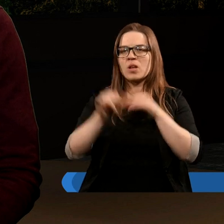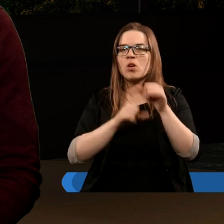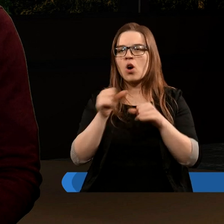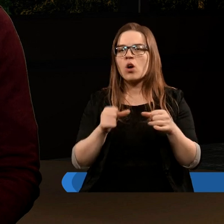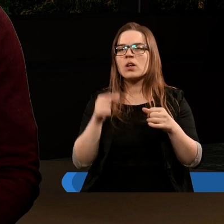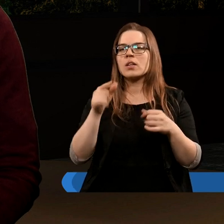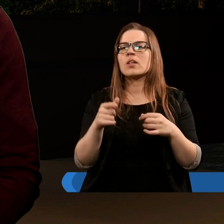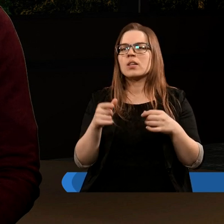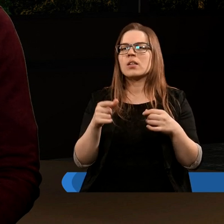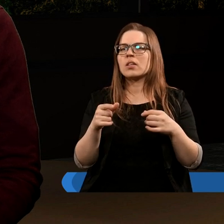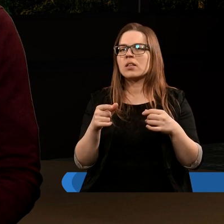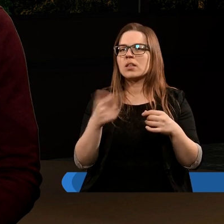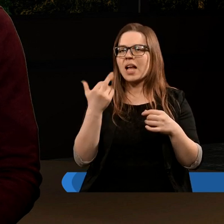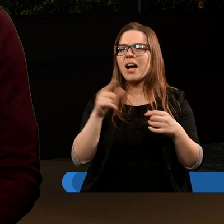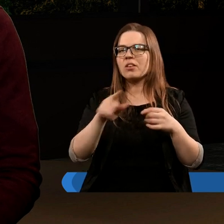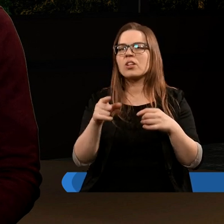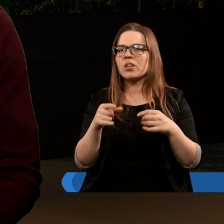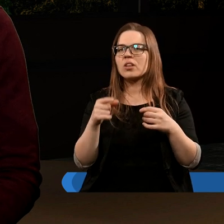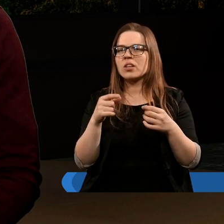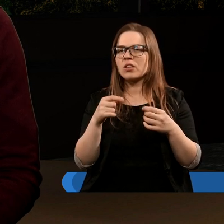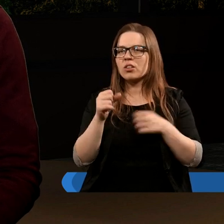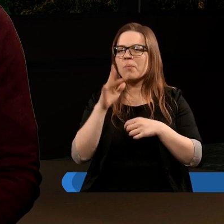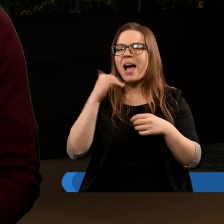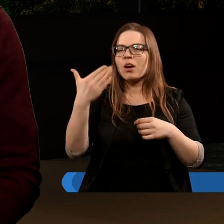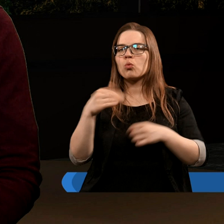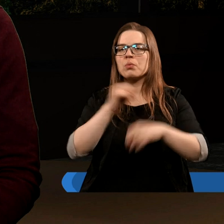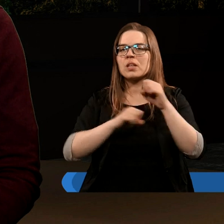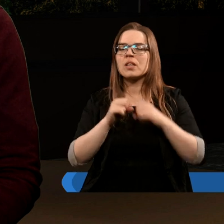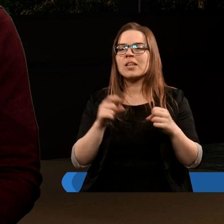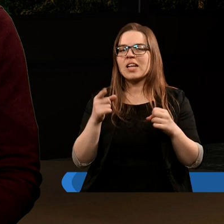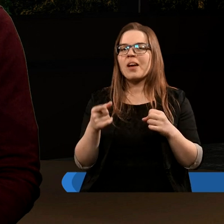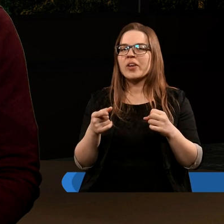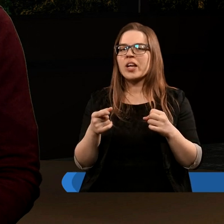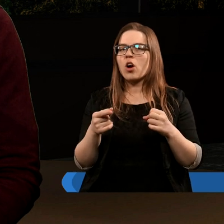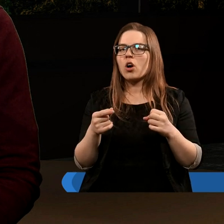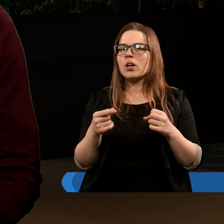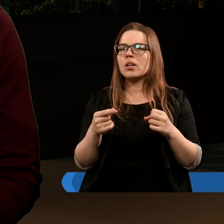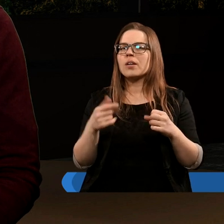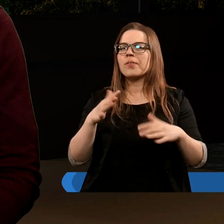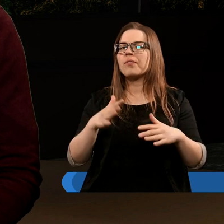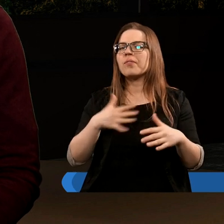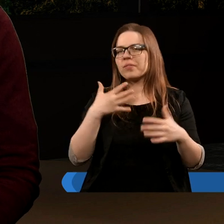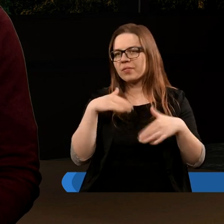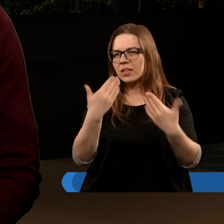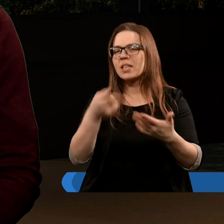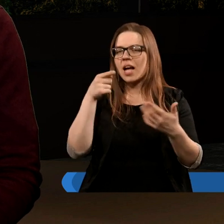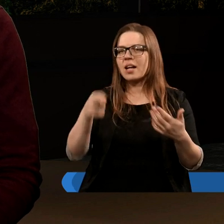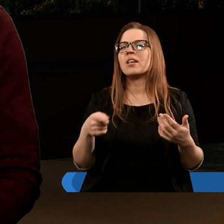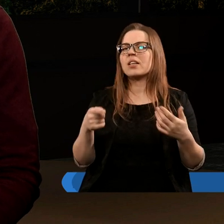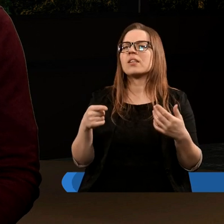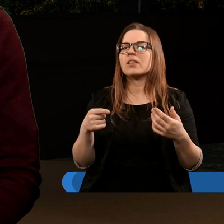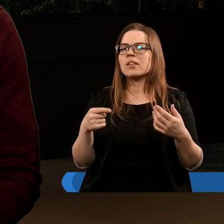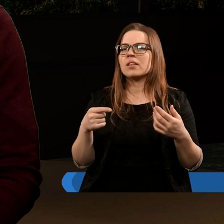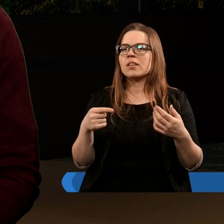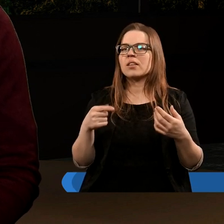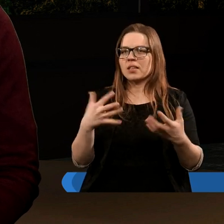roku cesarz imperator Imperium Rzymskiego Justynian wydaje nowelę,